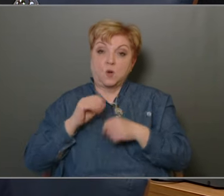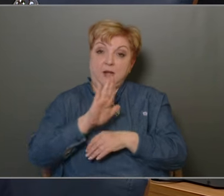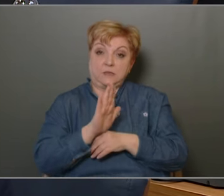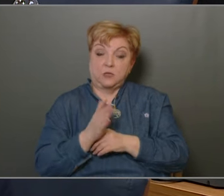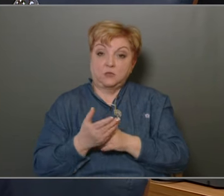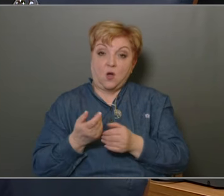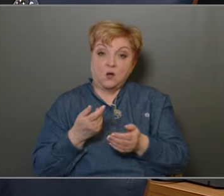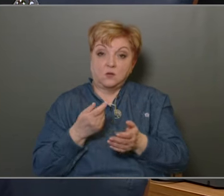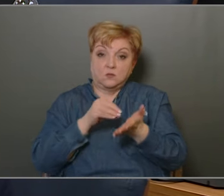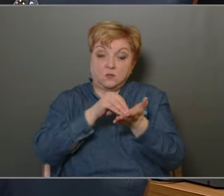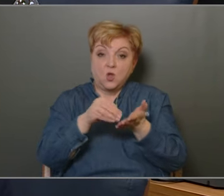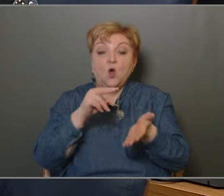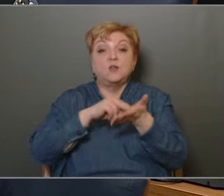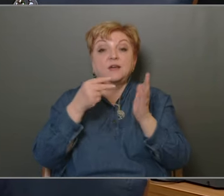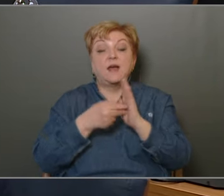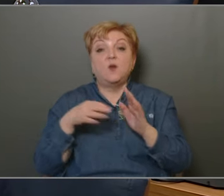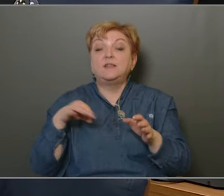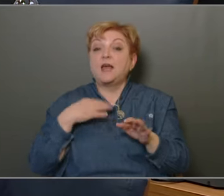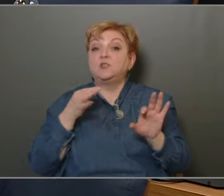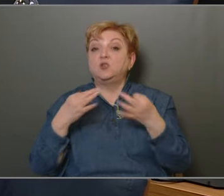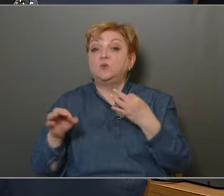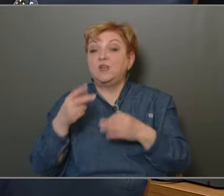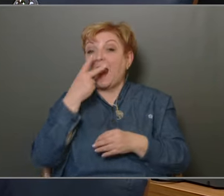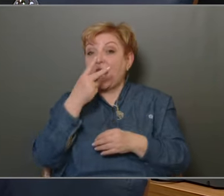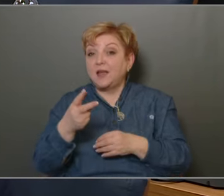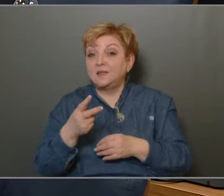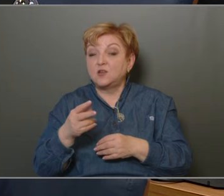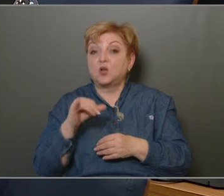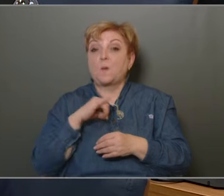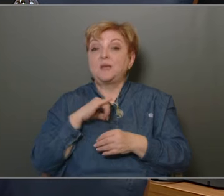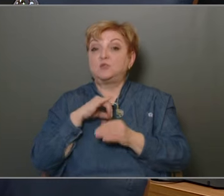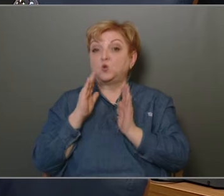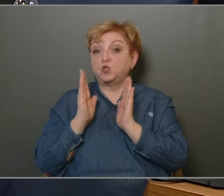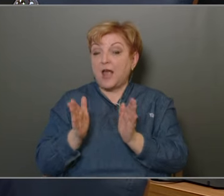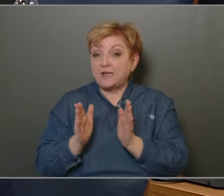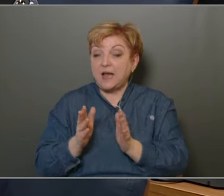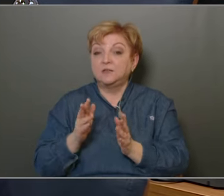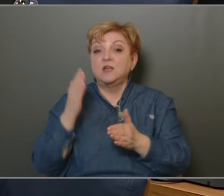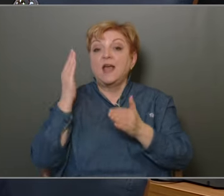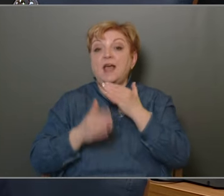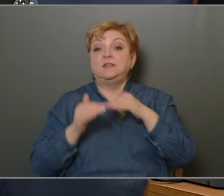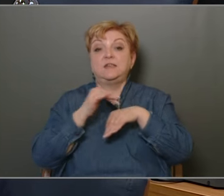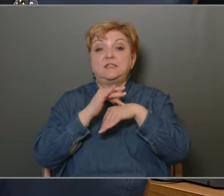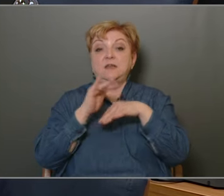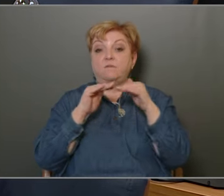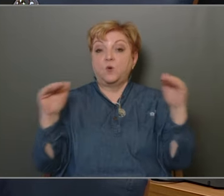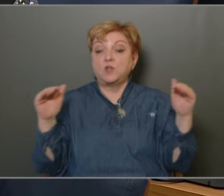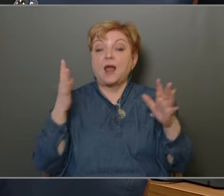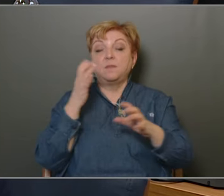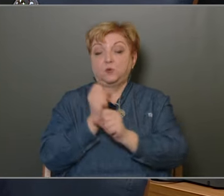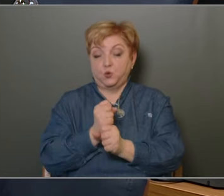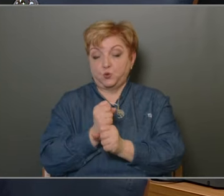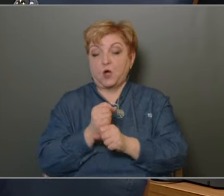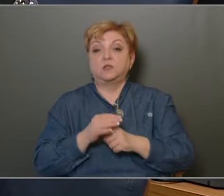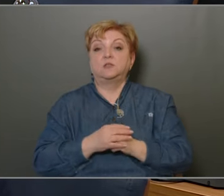hogy a kerület egészségügyi ellátásának a biztonságát és az eddigi színvonalát meg